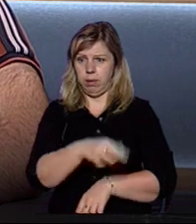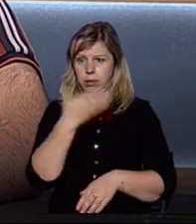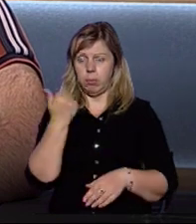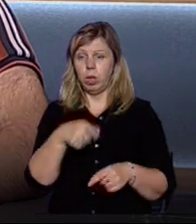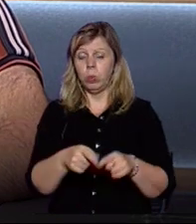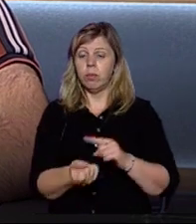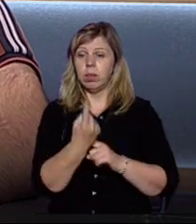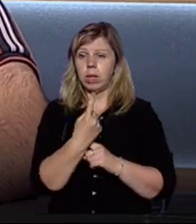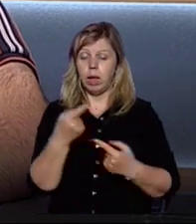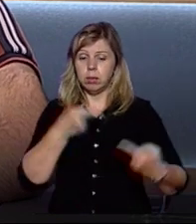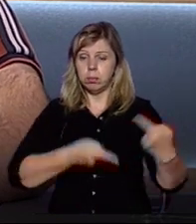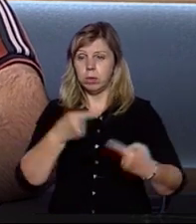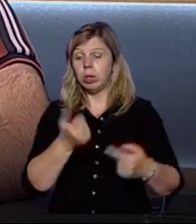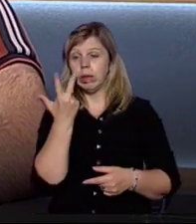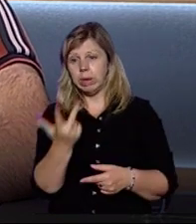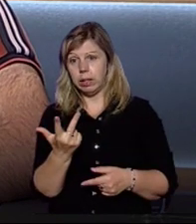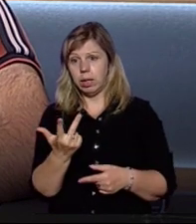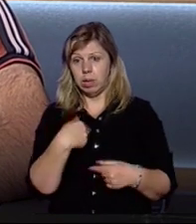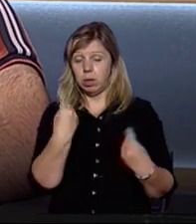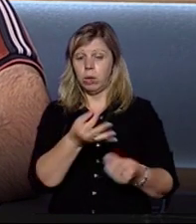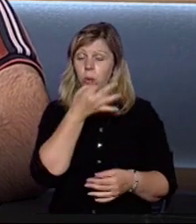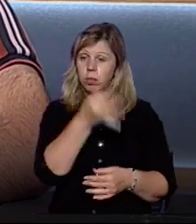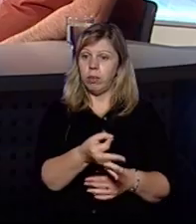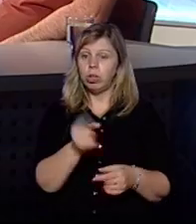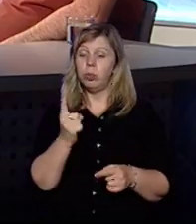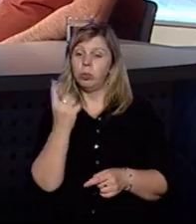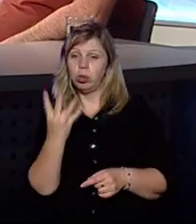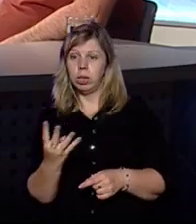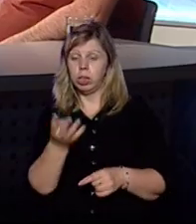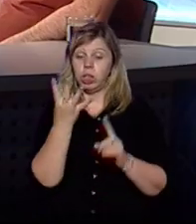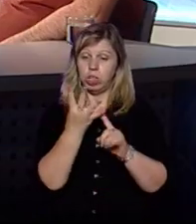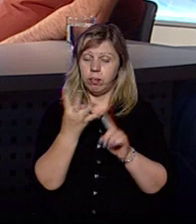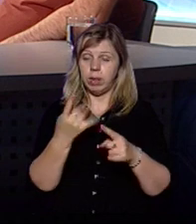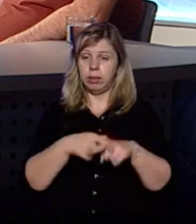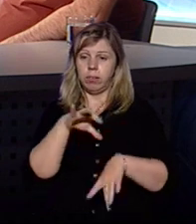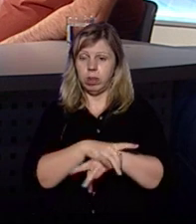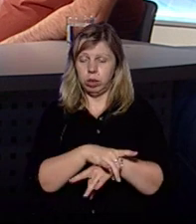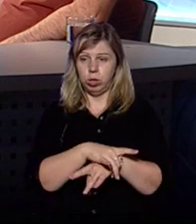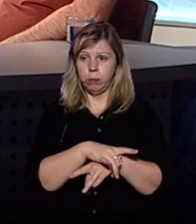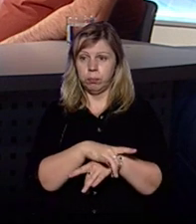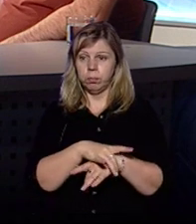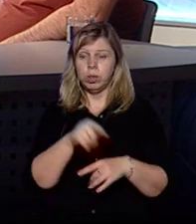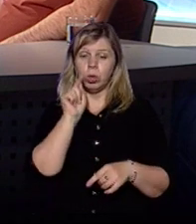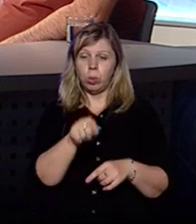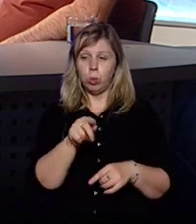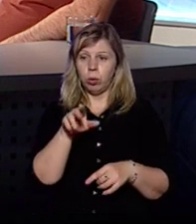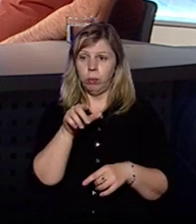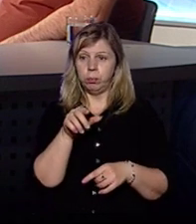тут виникає дилемма, чому 3, я даю вам відповідь, або чому 4. Четвертий, це фактично той